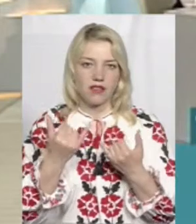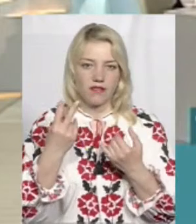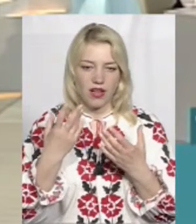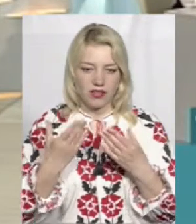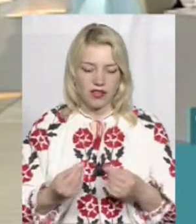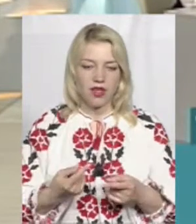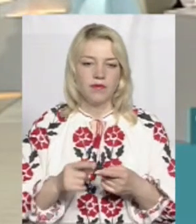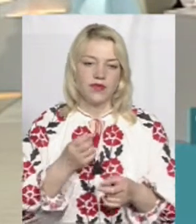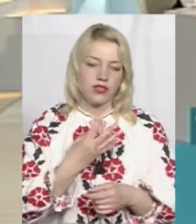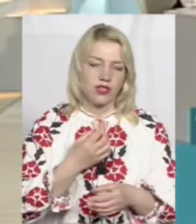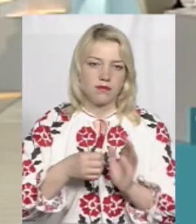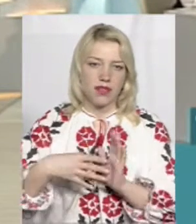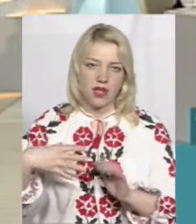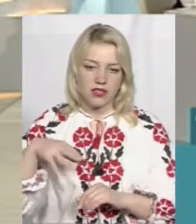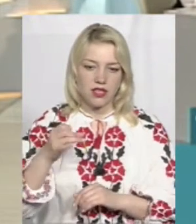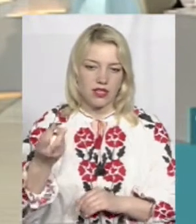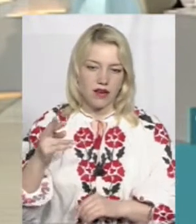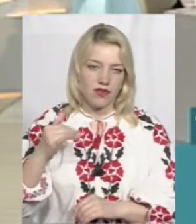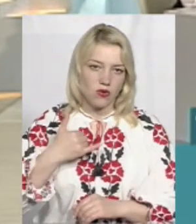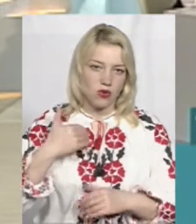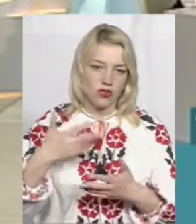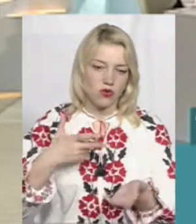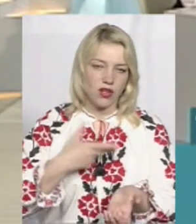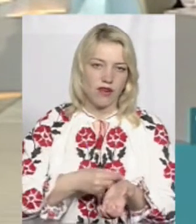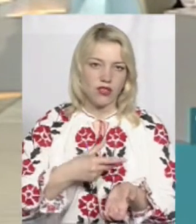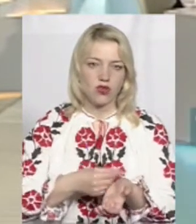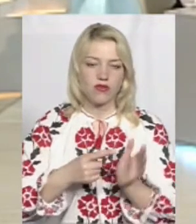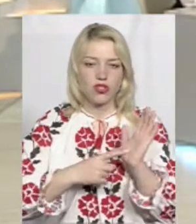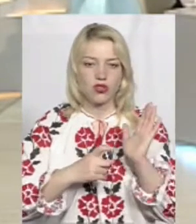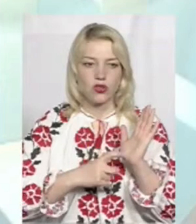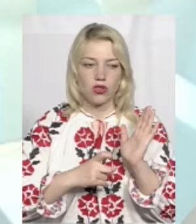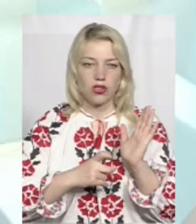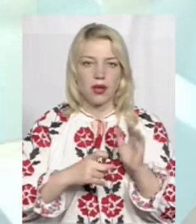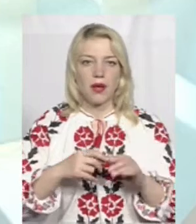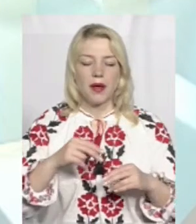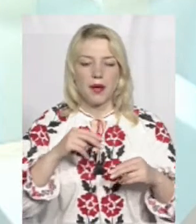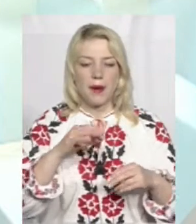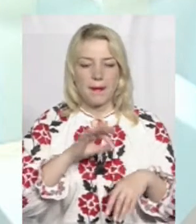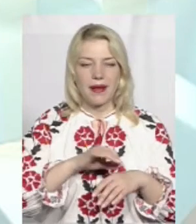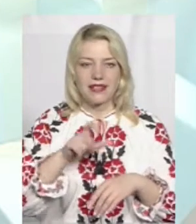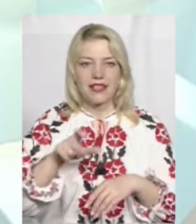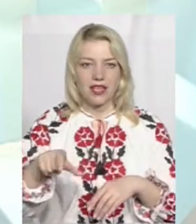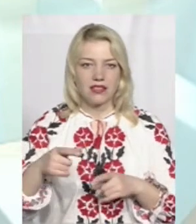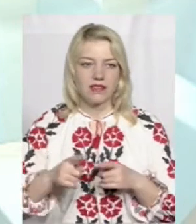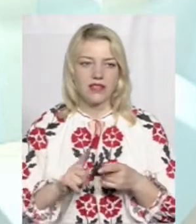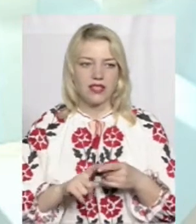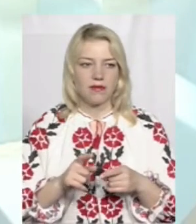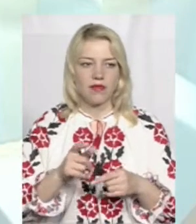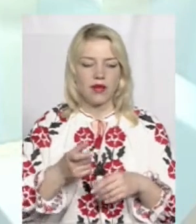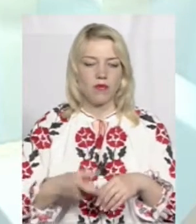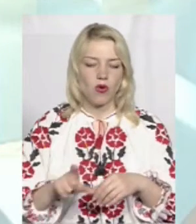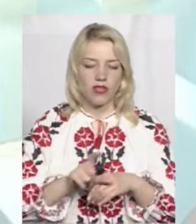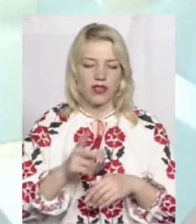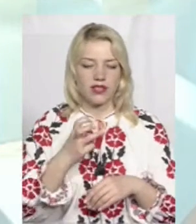14-15 травня, в нас вже пройшло вакцинації близько 600 пацієнтів, це понад 350